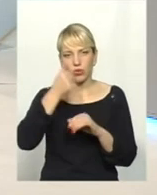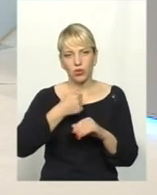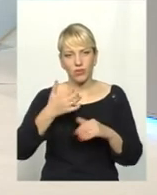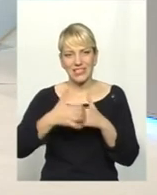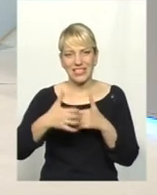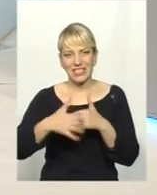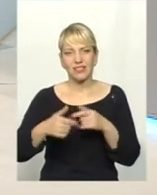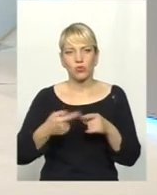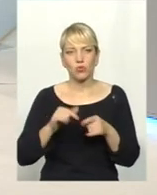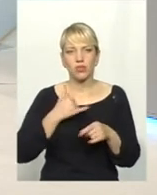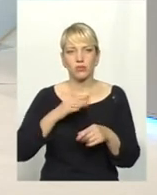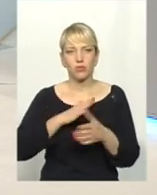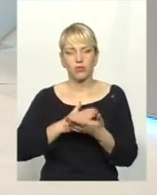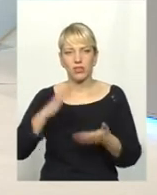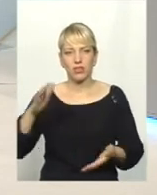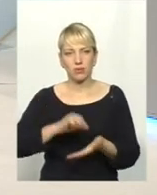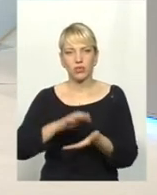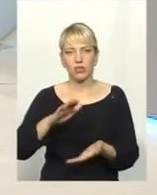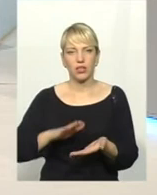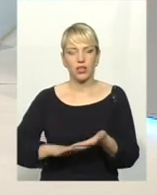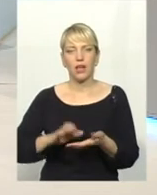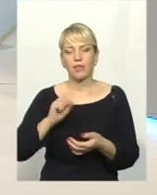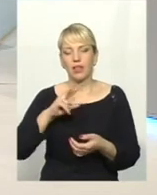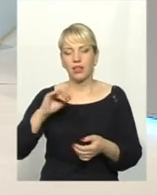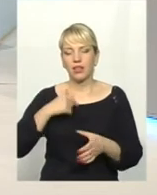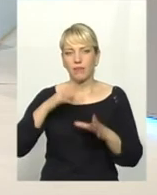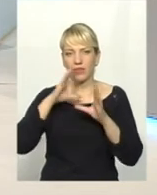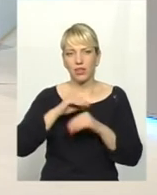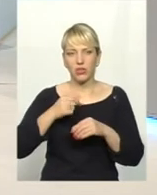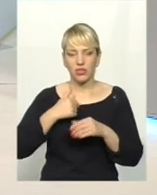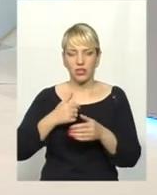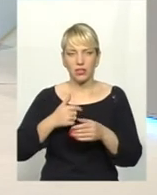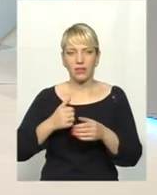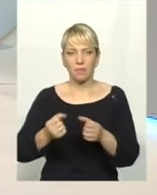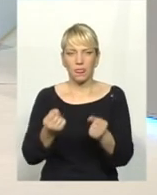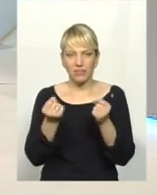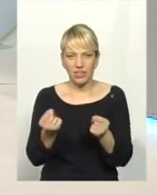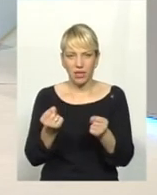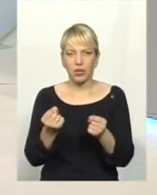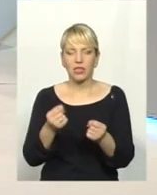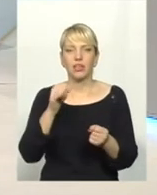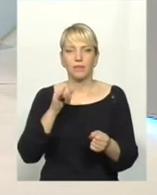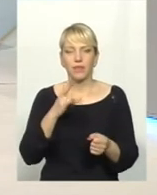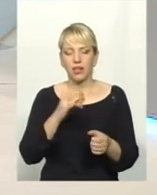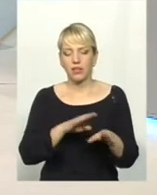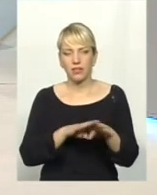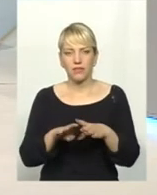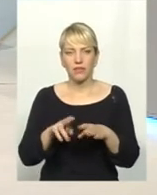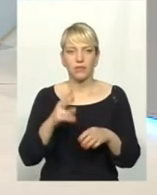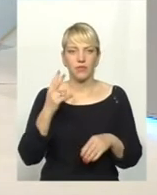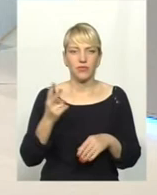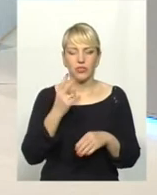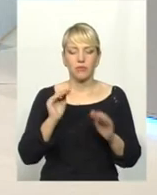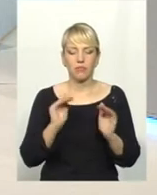нас були високі показники, але нам вдалося отримати їх на рівні вдвічі